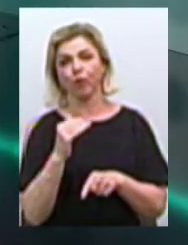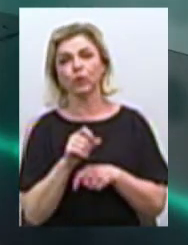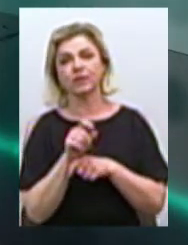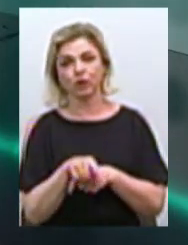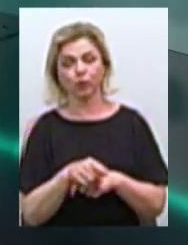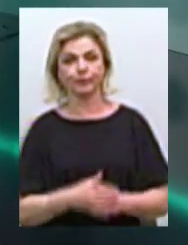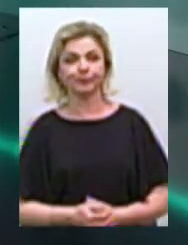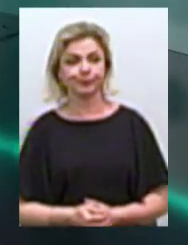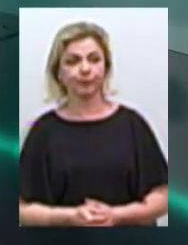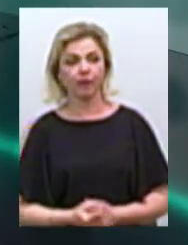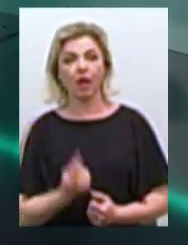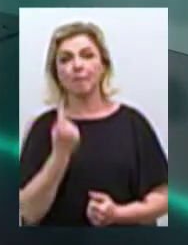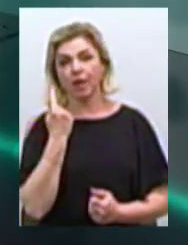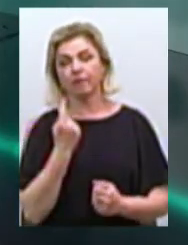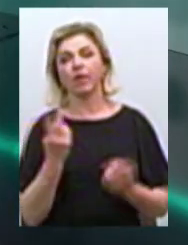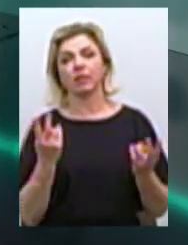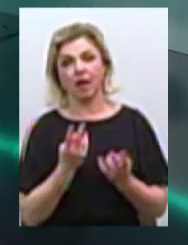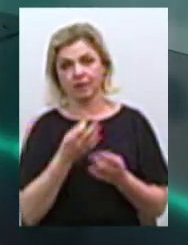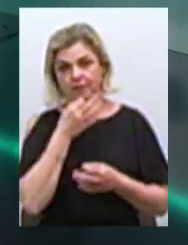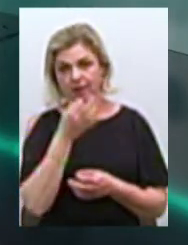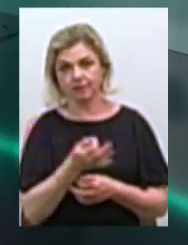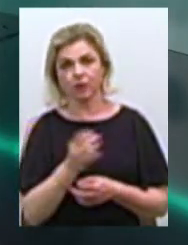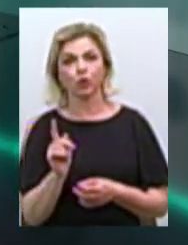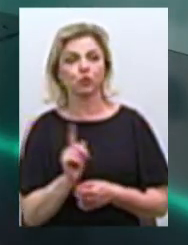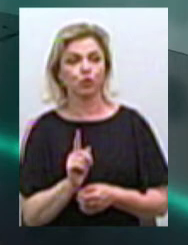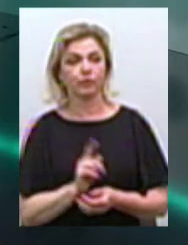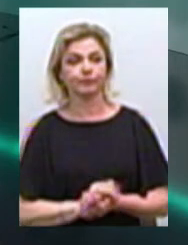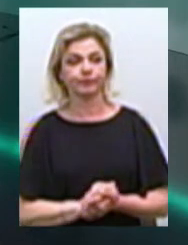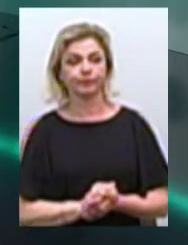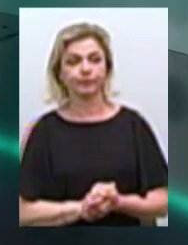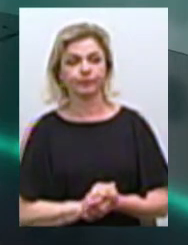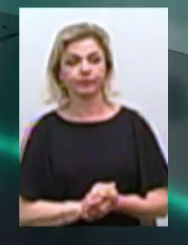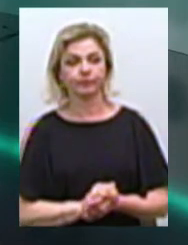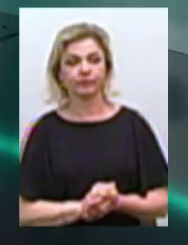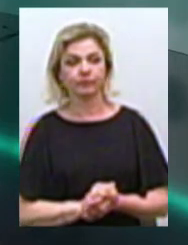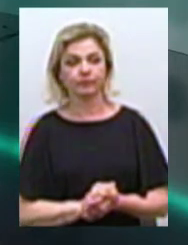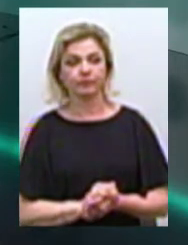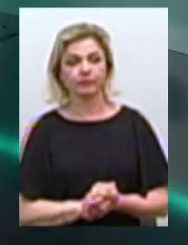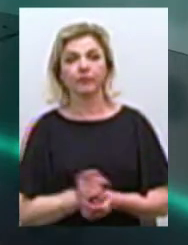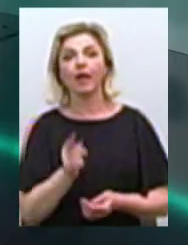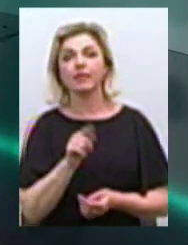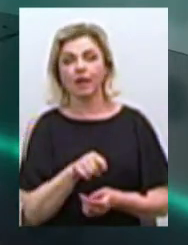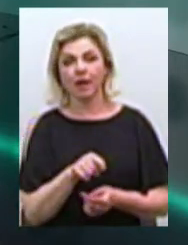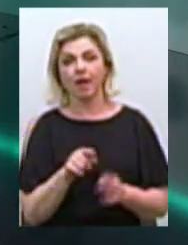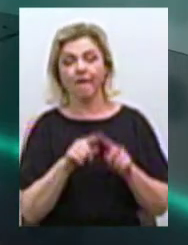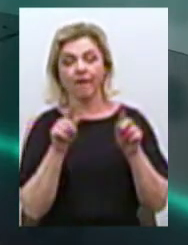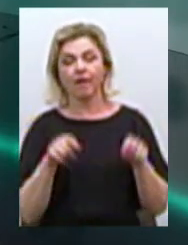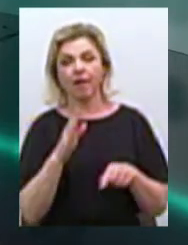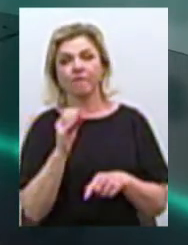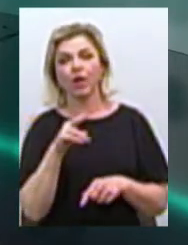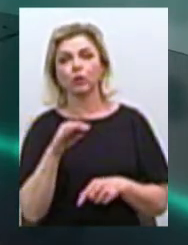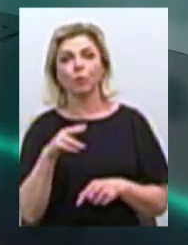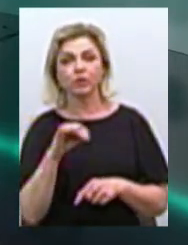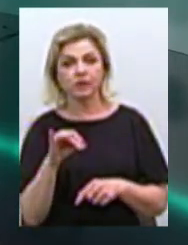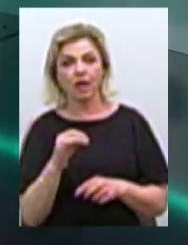чергу, нужно сказати, що назвати те відомости, які на сьогоднішній